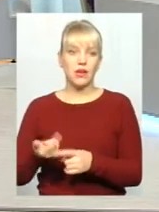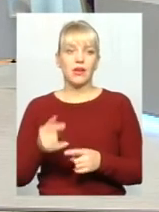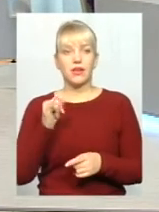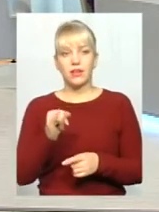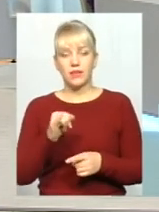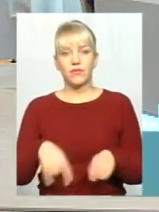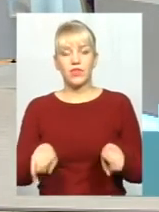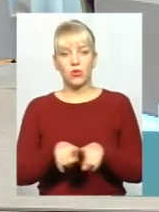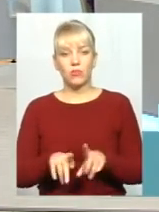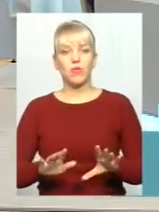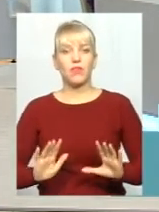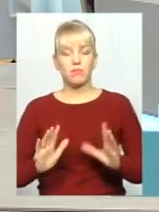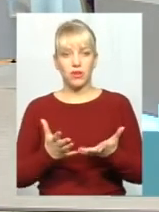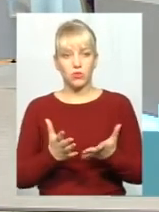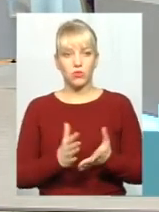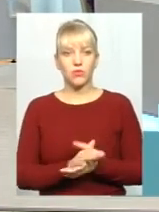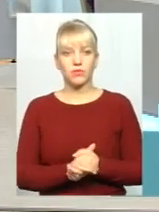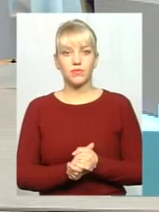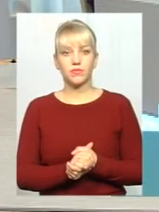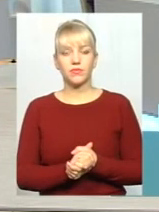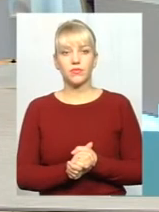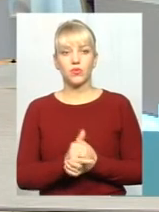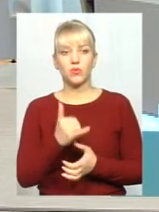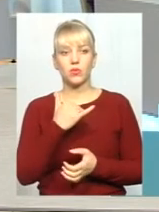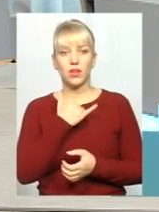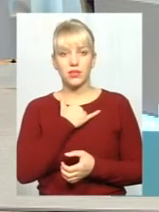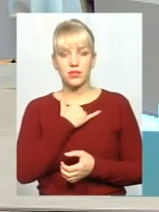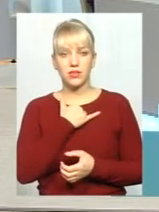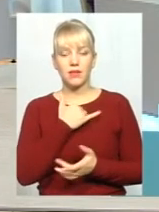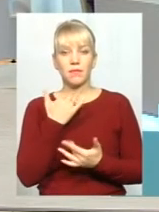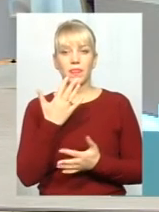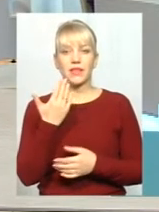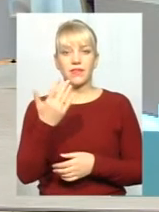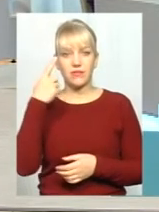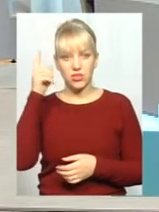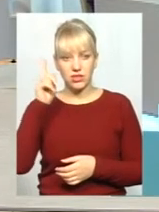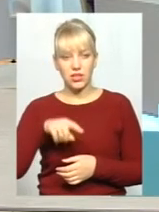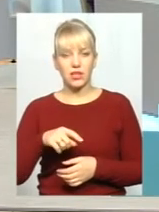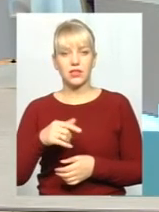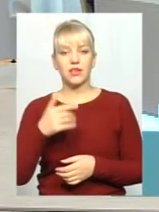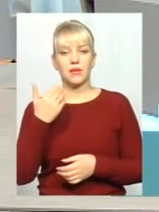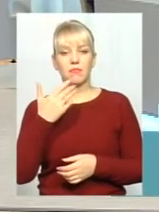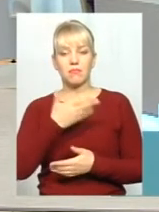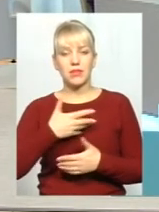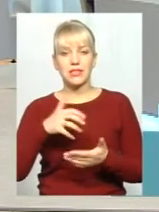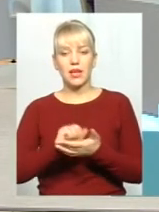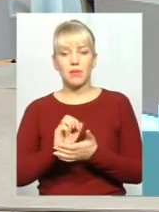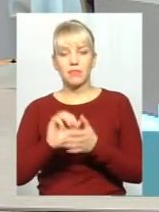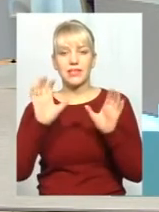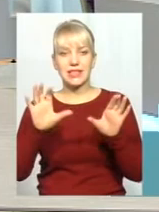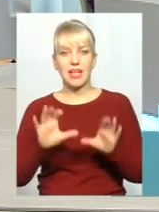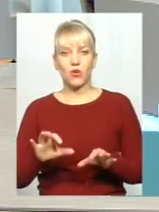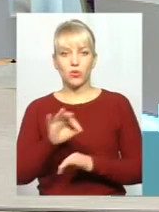В такому випадку в нас, наскільки ви вже знаєте, ми займаємося законопроектами